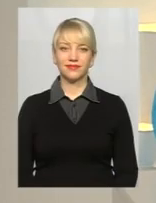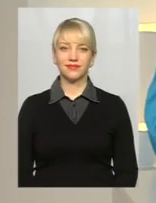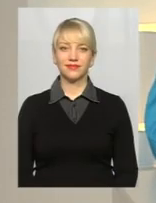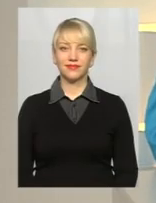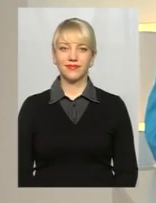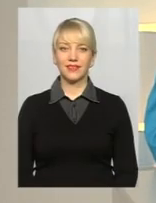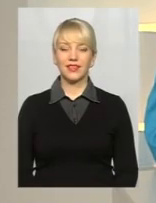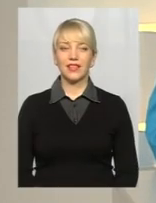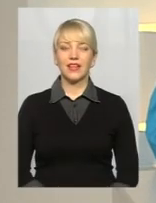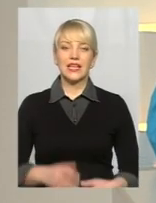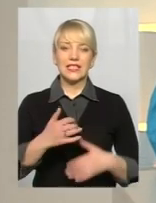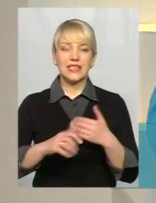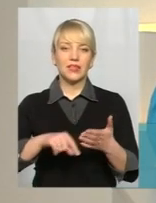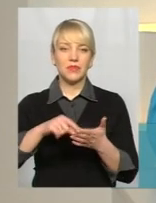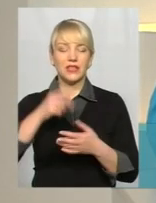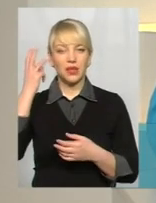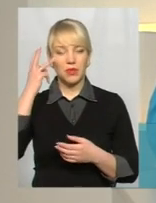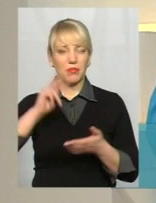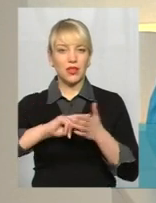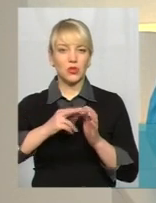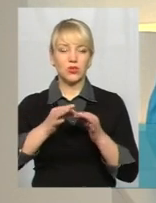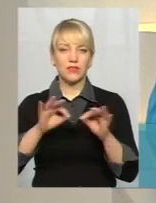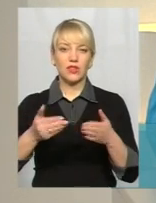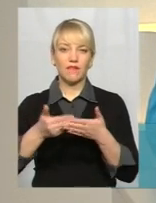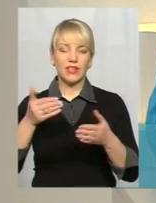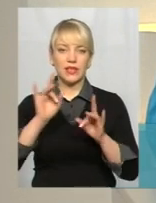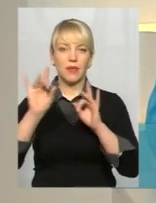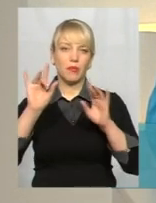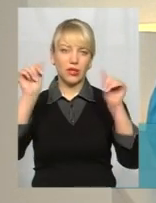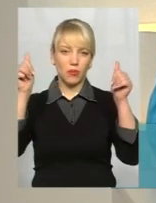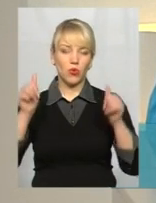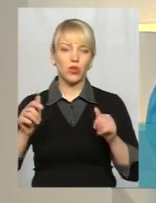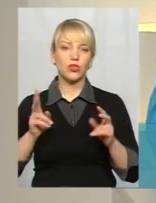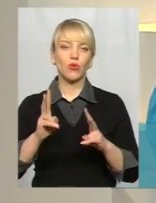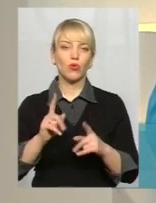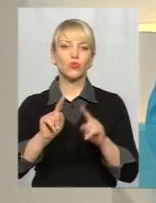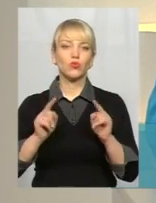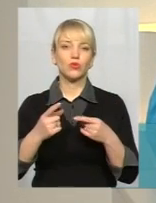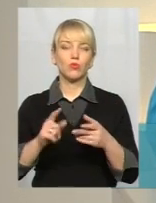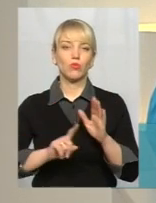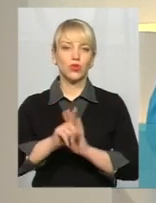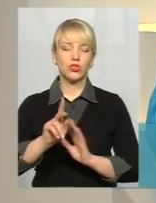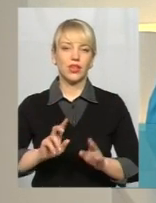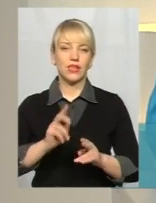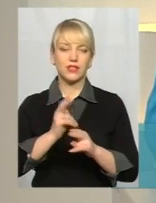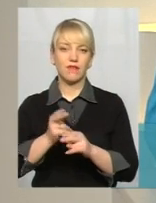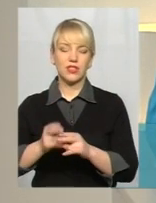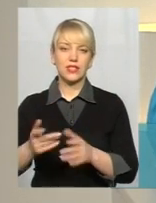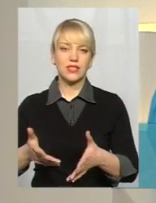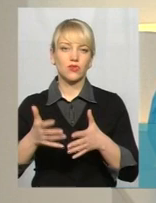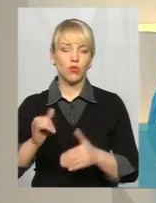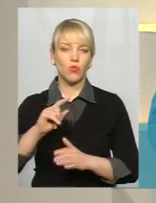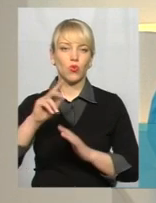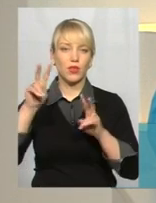Серед місця Хмельницького планують звільнити від білбордів. Кому і чому вони почали заважати, з'ясовуємо у темі дня із